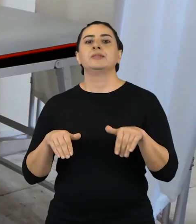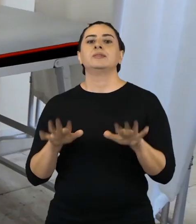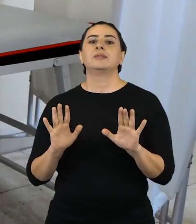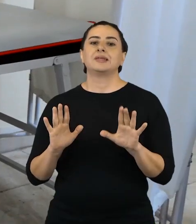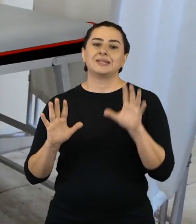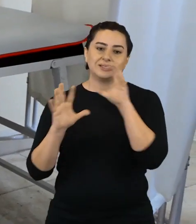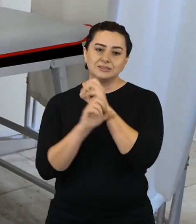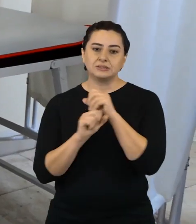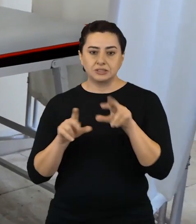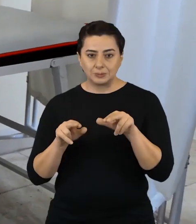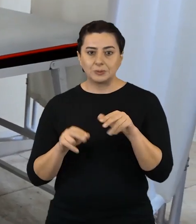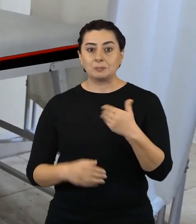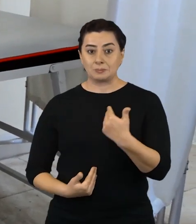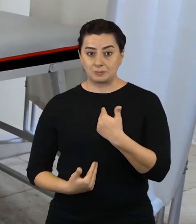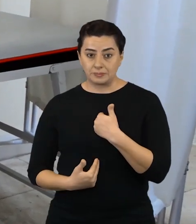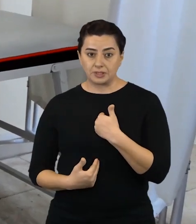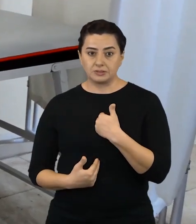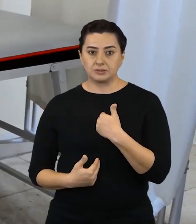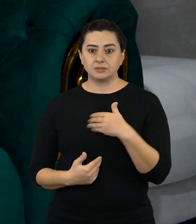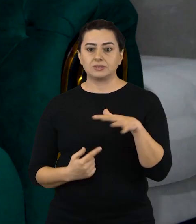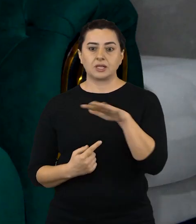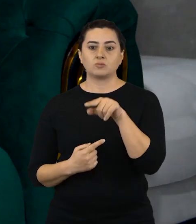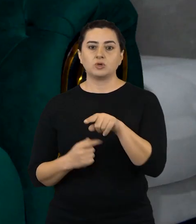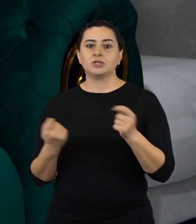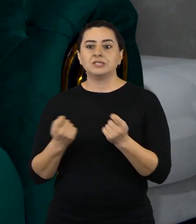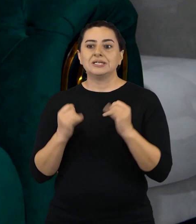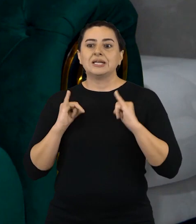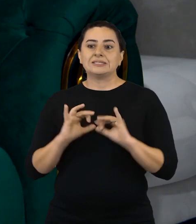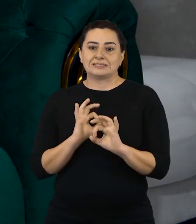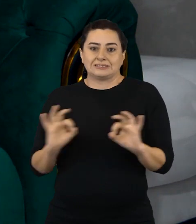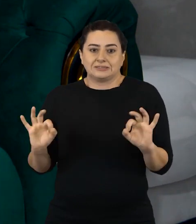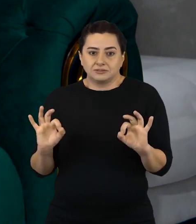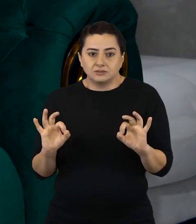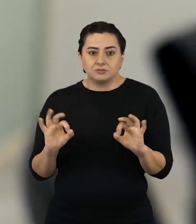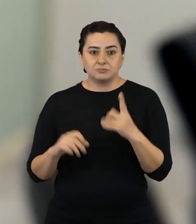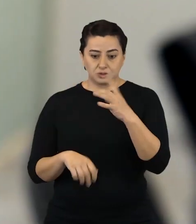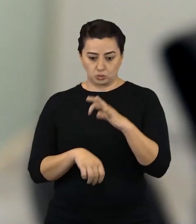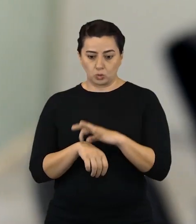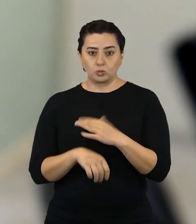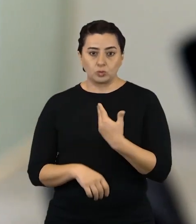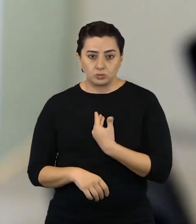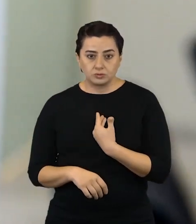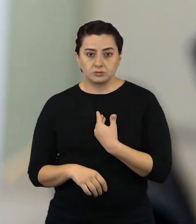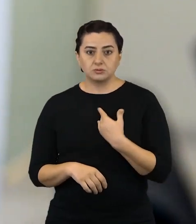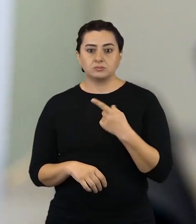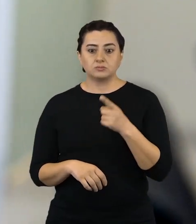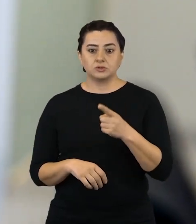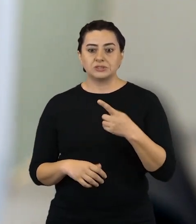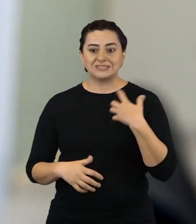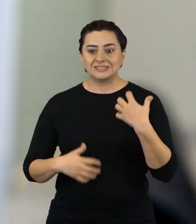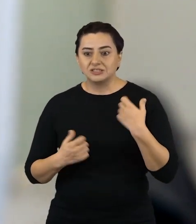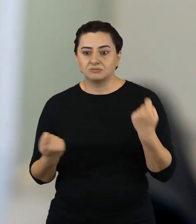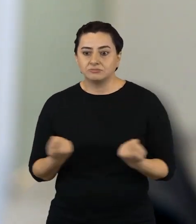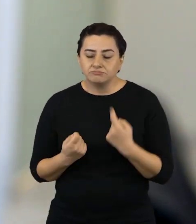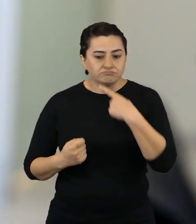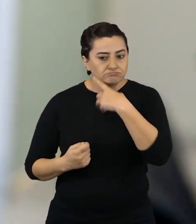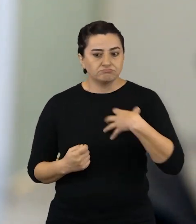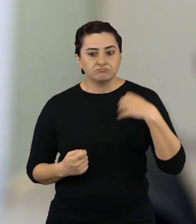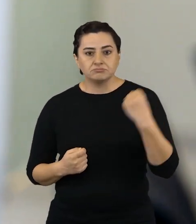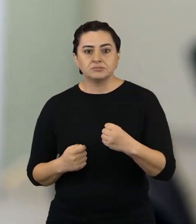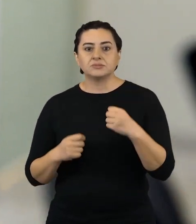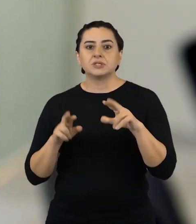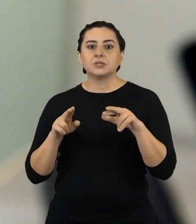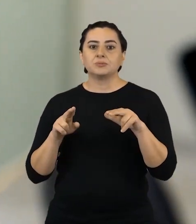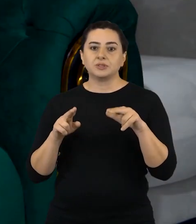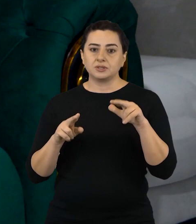طبعاً صعوبة الشغل تحت الضغط النفسي ضغط أنه ممكن الوحد ينصاب ممكن أنه يحمل